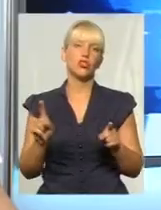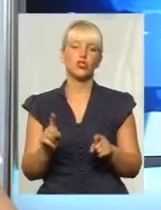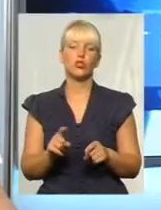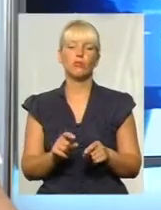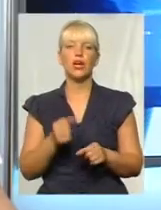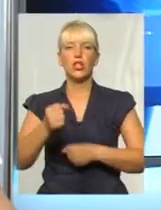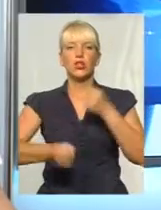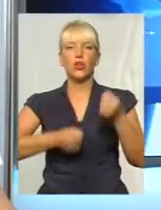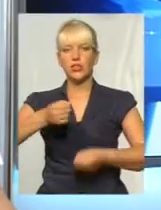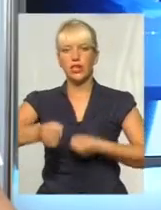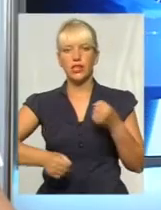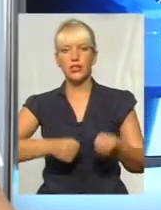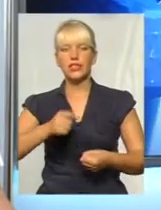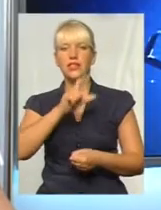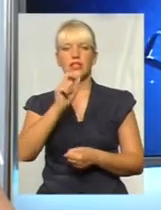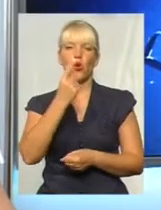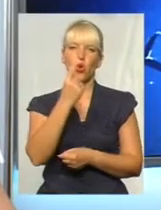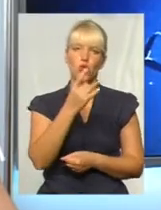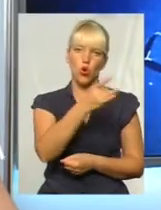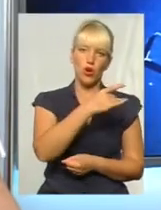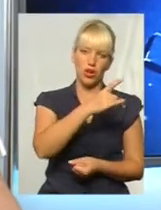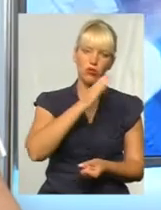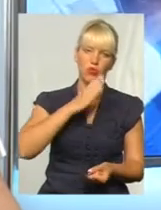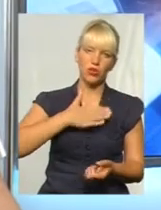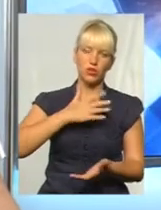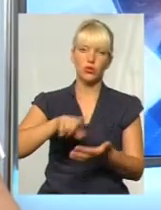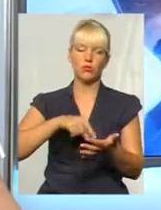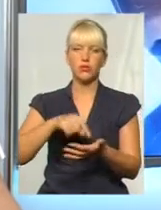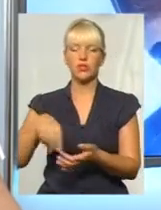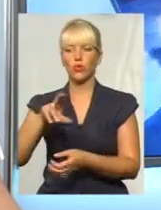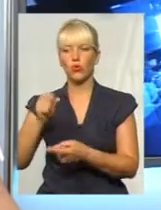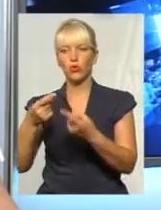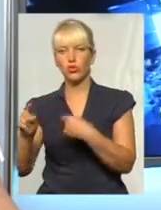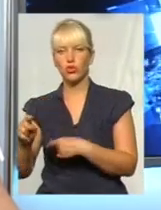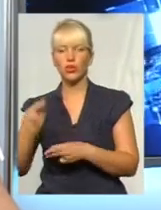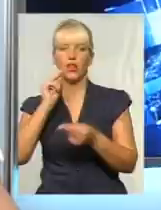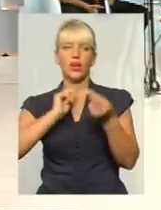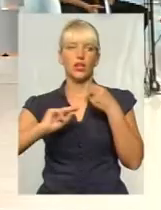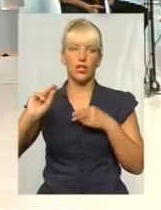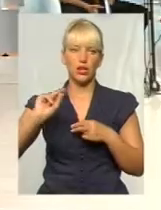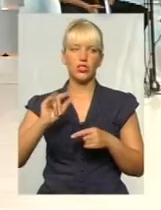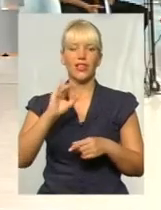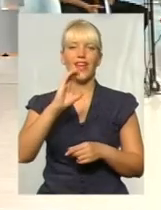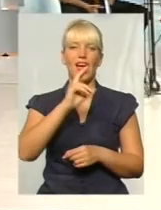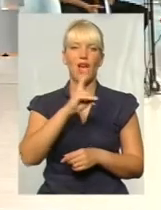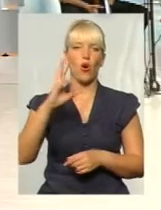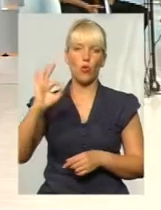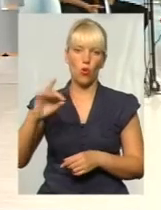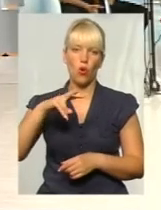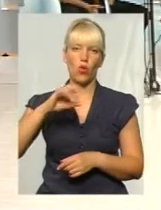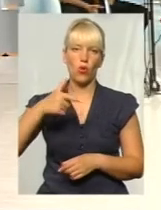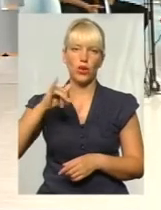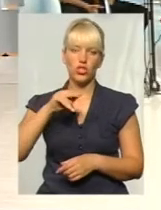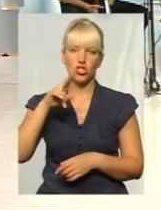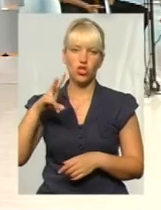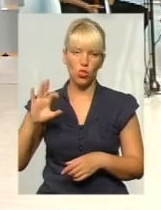району нашого міста до іншого, краще, естественно, екологічне сісти